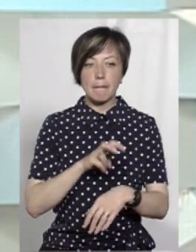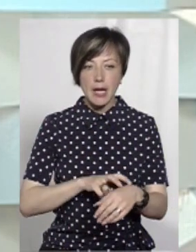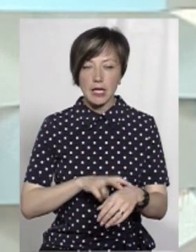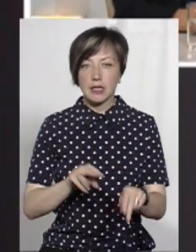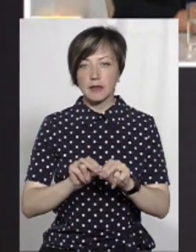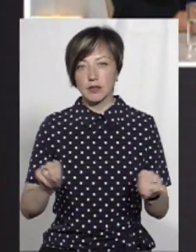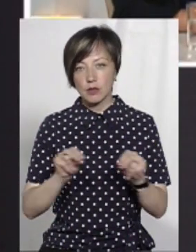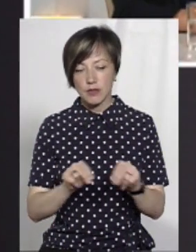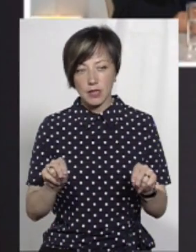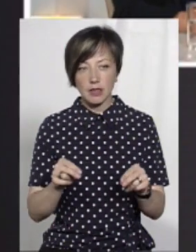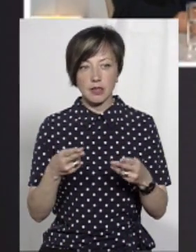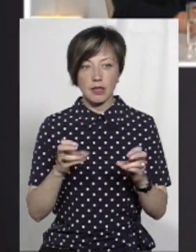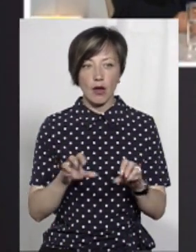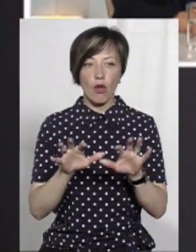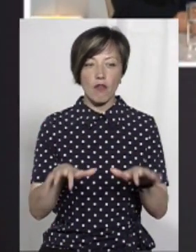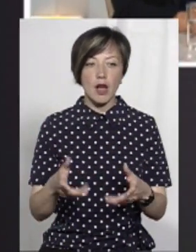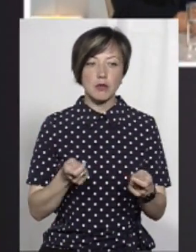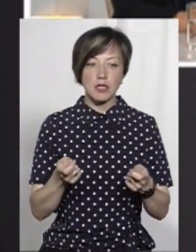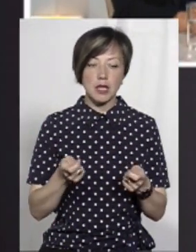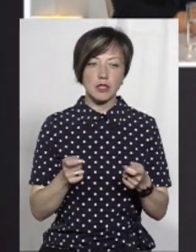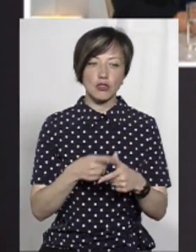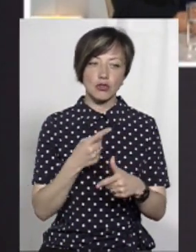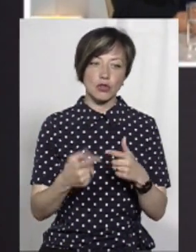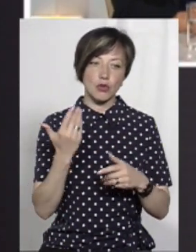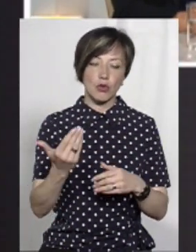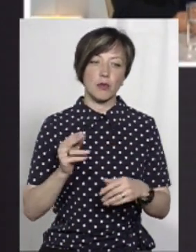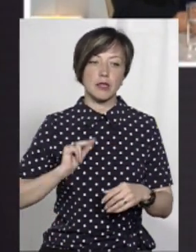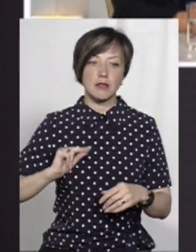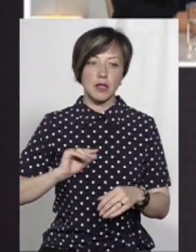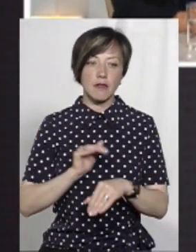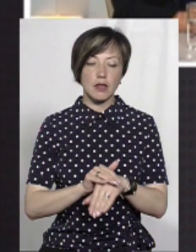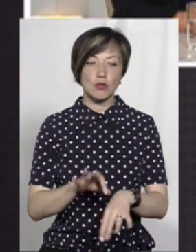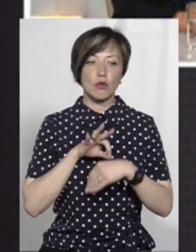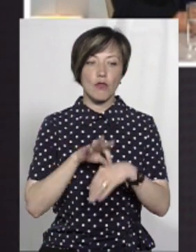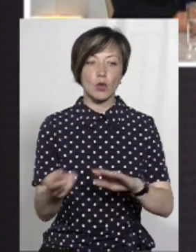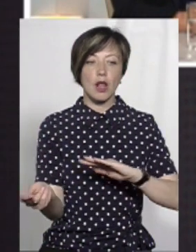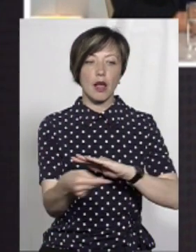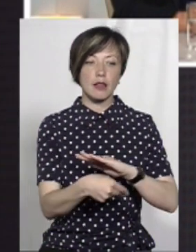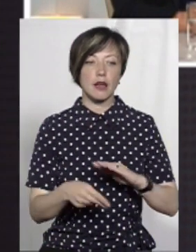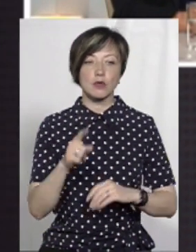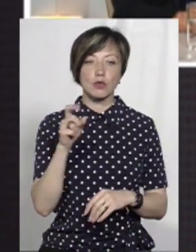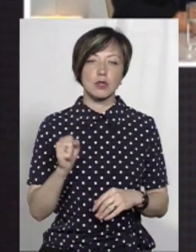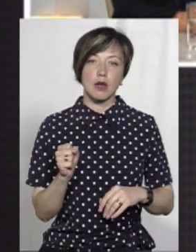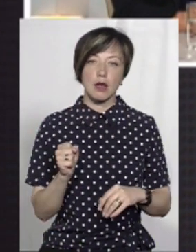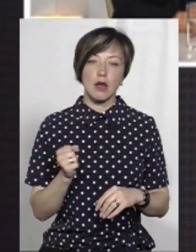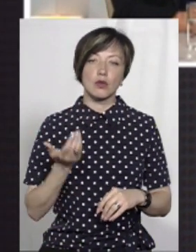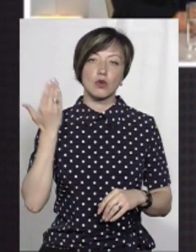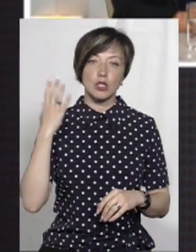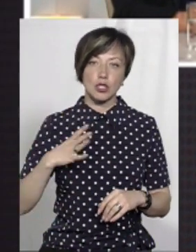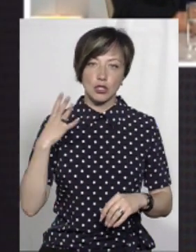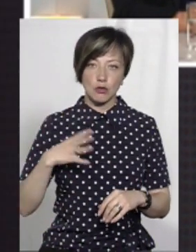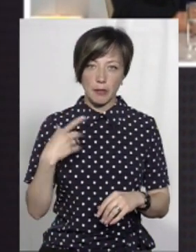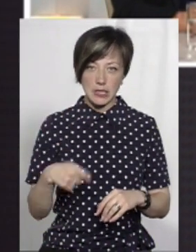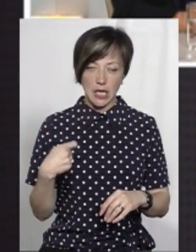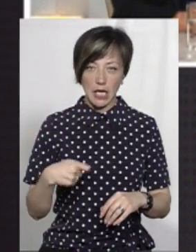збиралися освітяни, де голова адміністрації чи підлеглі фактично проводили агітацію за тодіше чинного